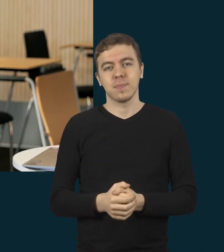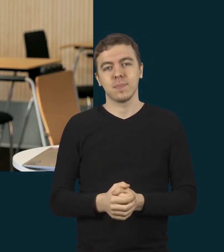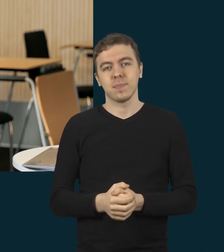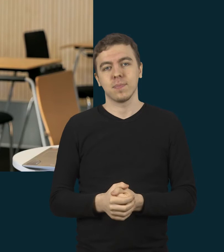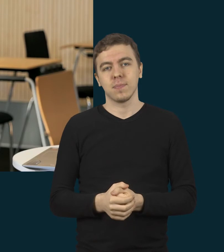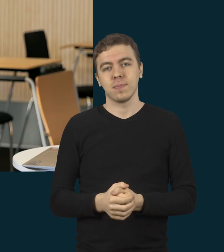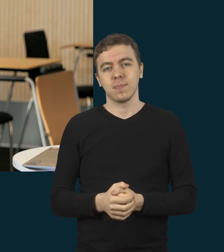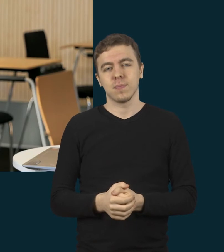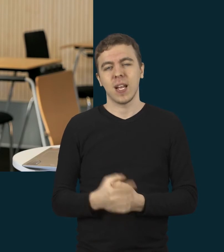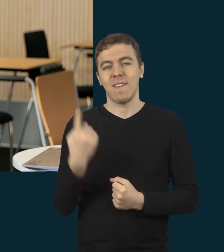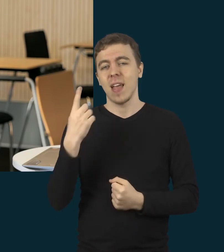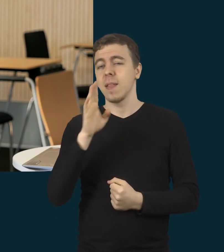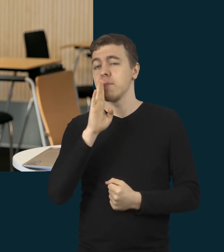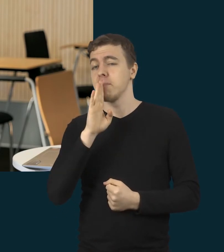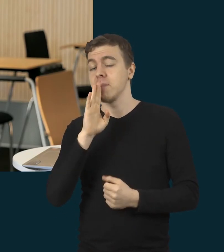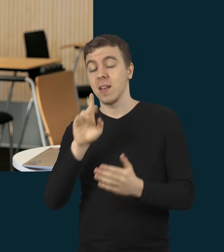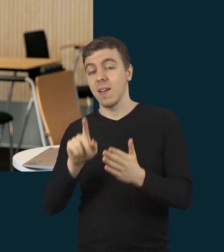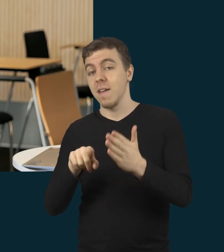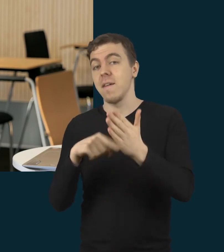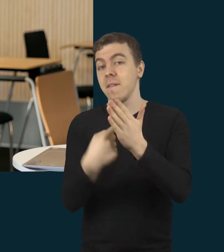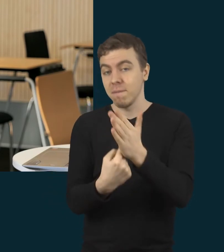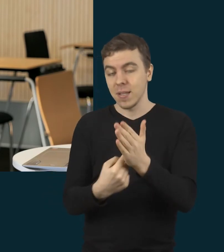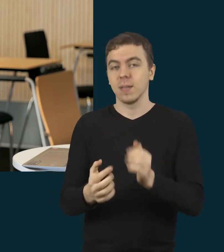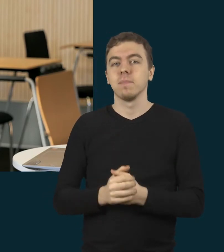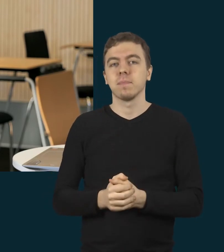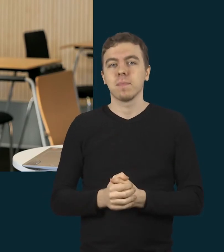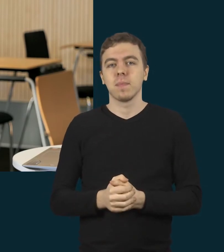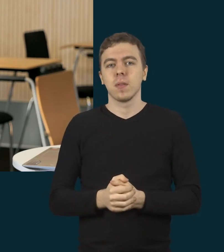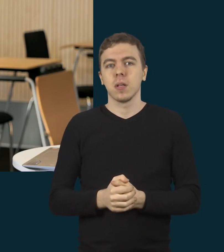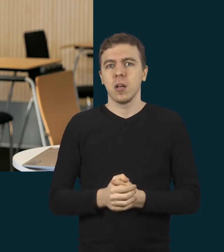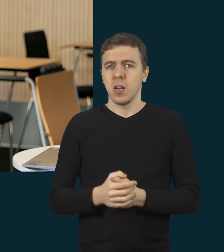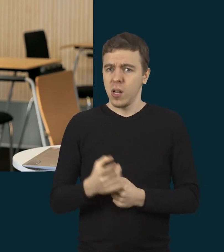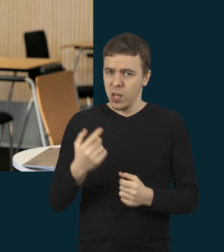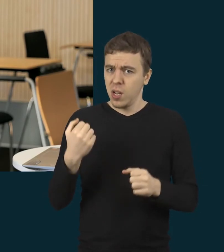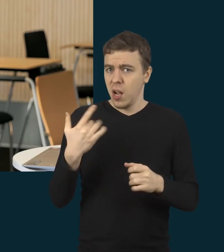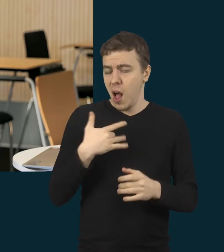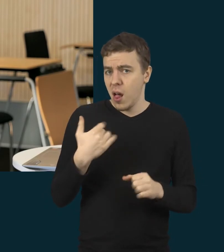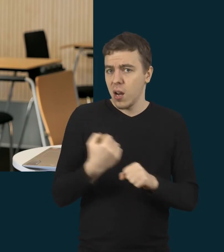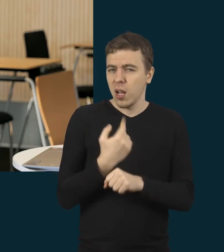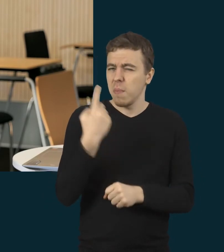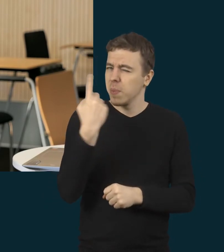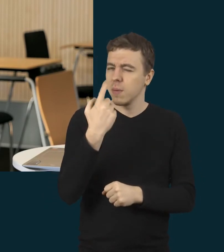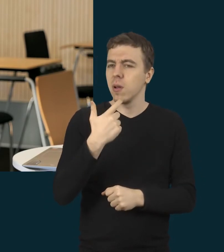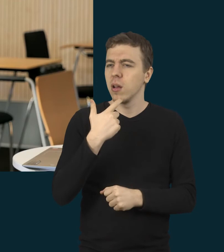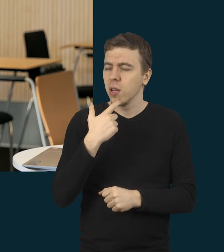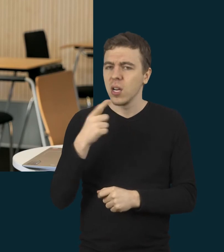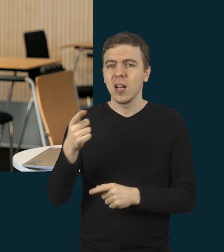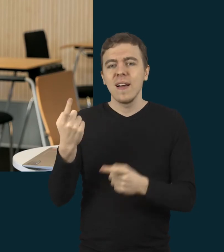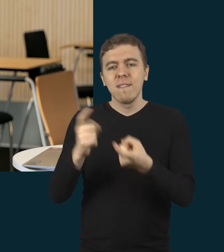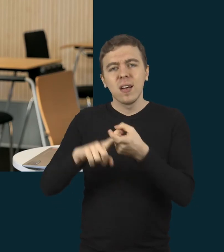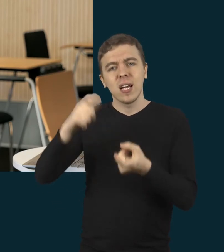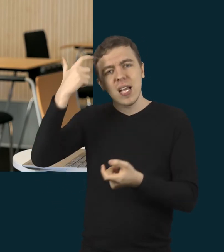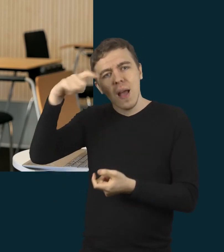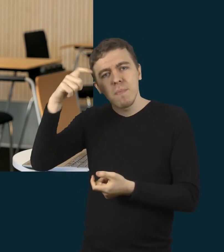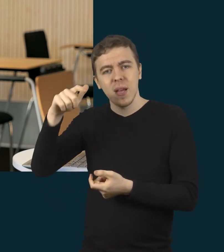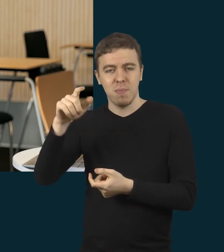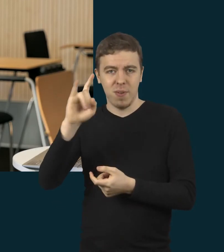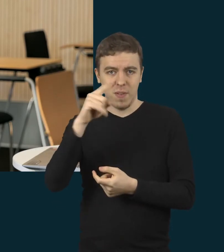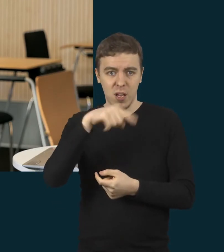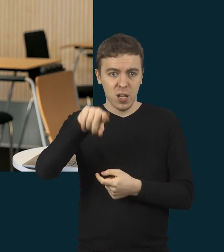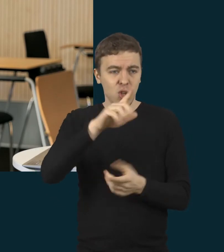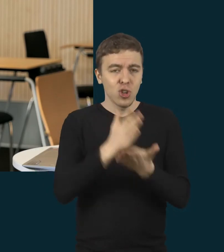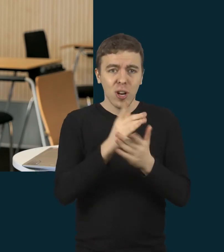iš žiūrovių klausia, ar nėra svarbiausiai atsižvelgti į mokinio gebėjimus ir paties mokinio